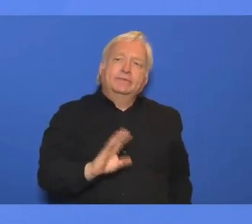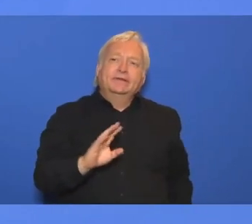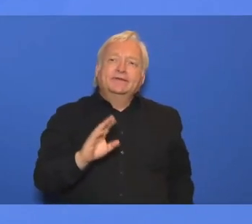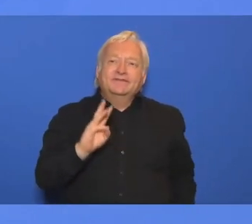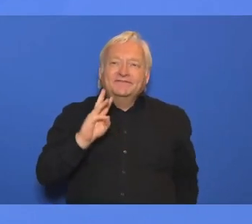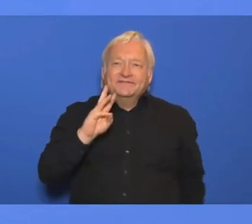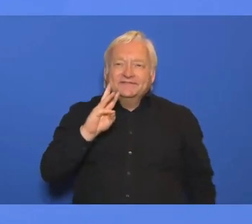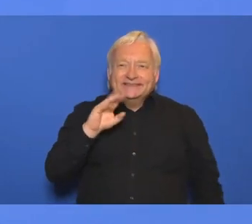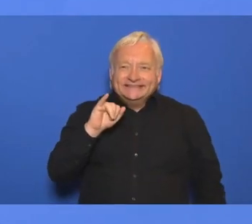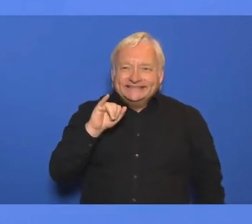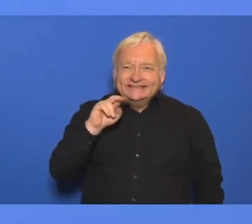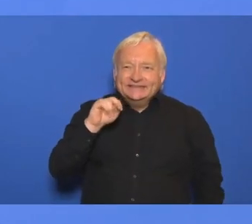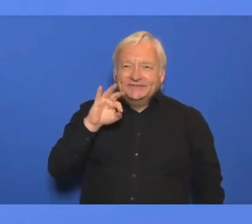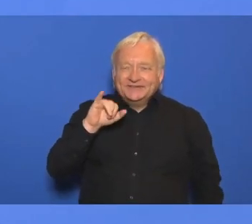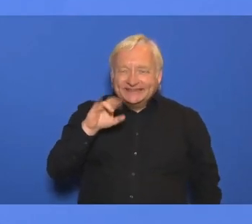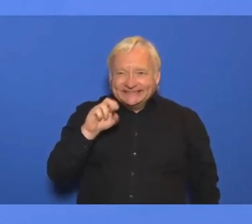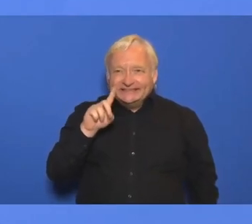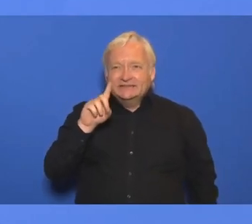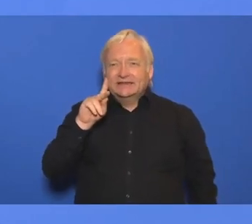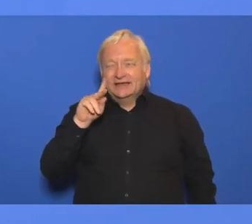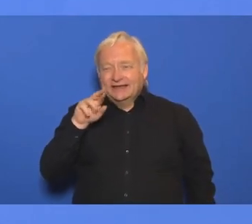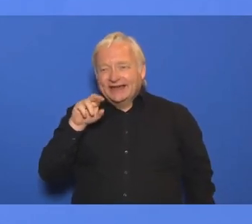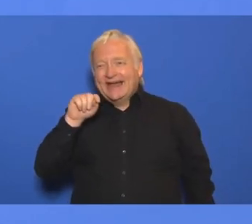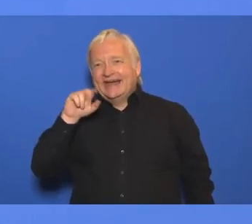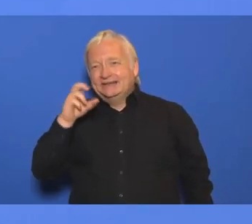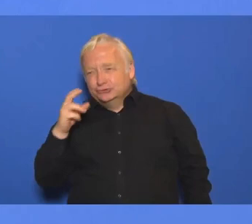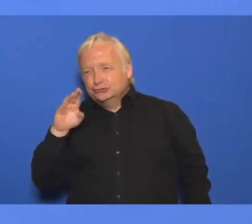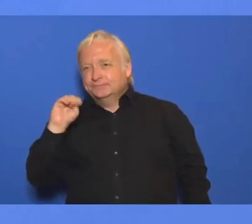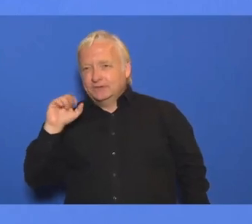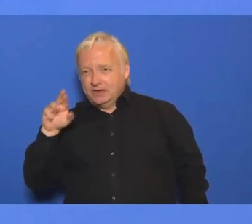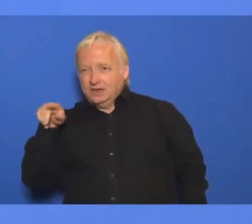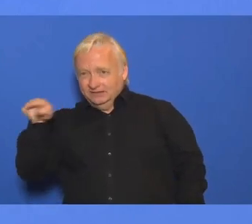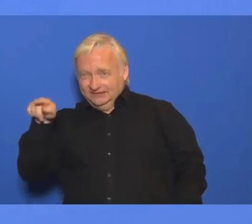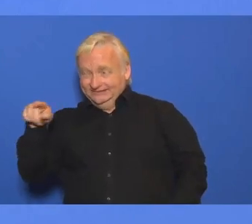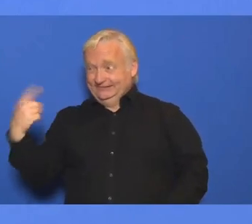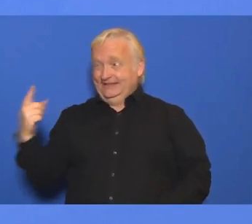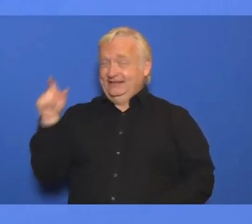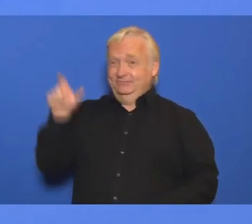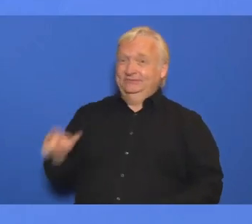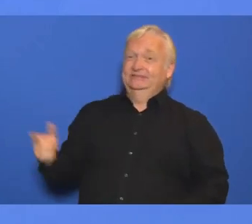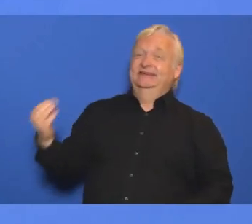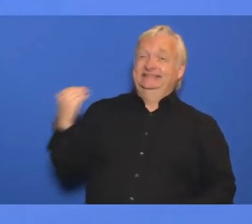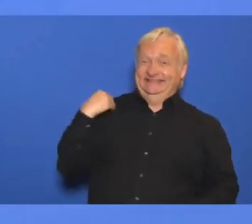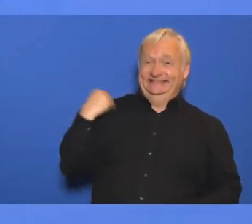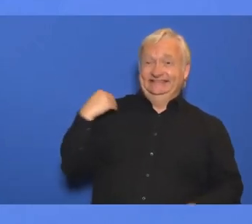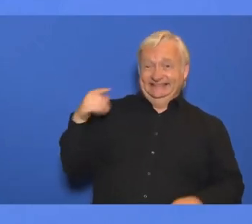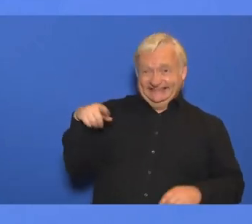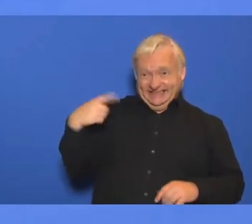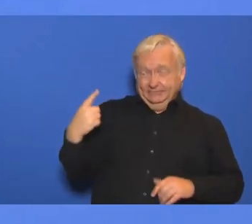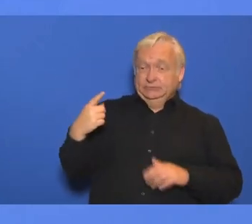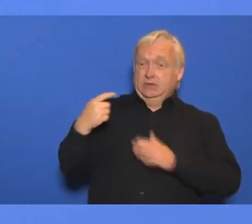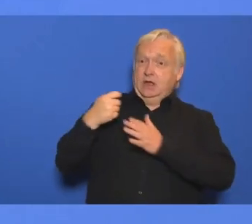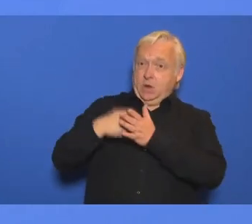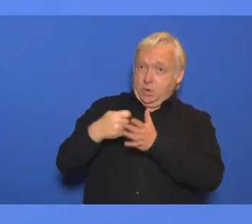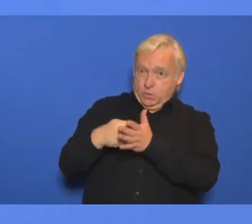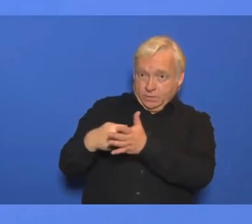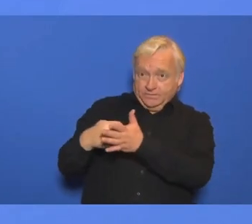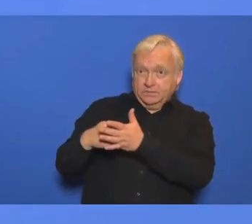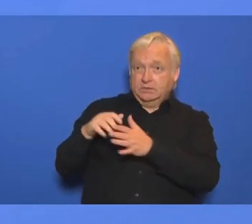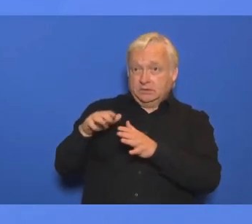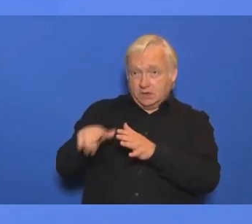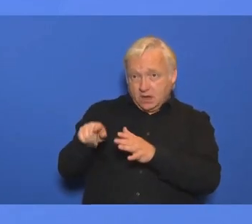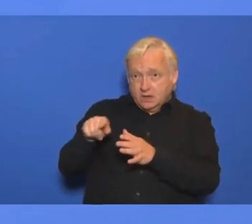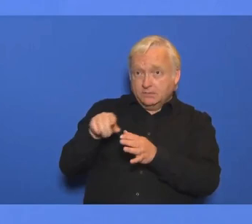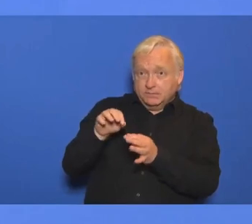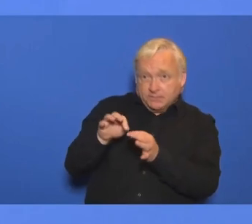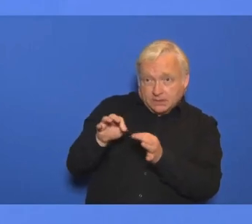wo man jetzt ein anderes politisches Ziel verfolgt, eigentlich nichts mit dieser Herausforderung zu tun hat. Das hat mich persönlich und viele andere am Ende überzeugt. Wir